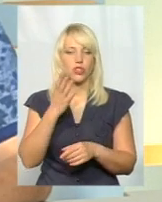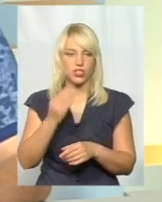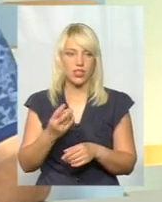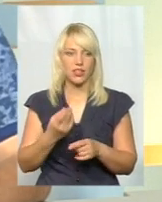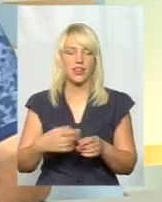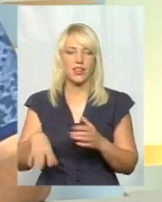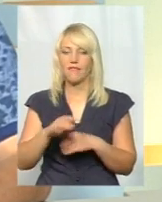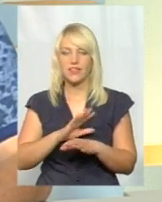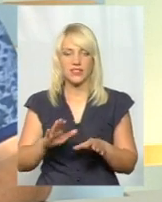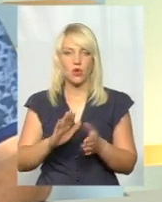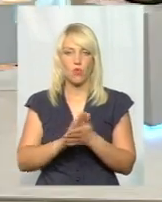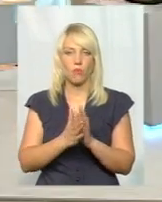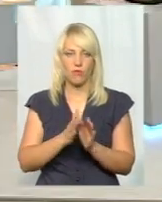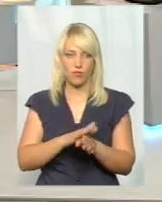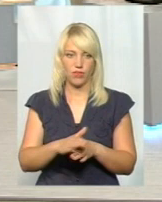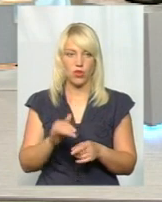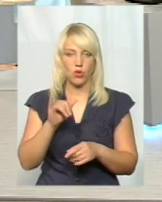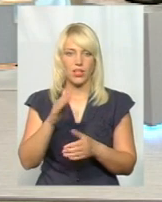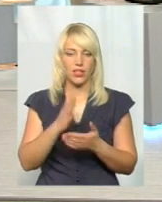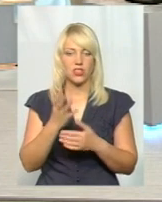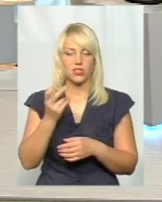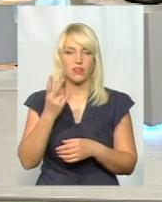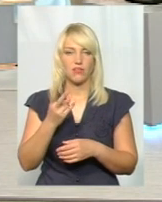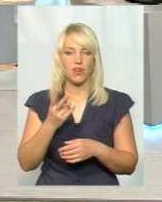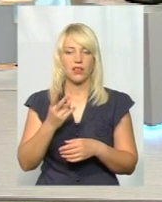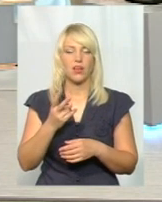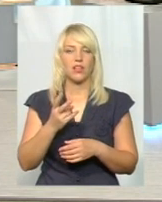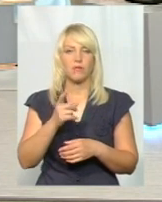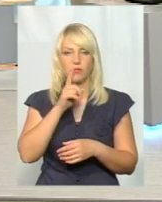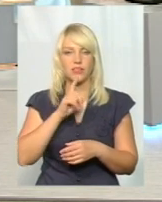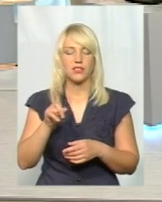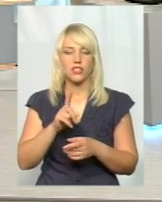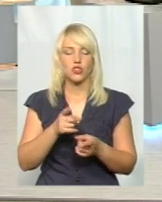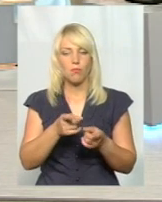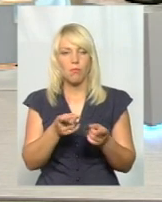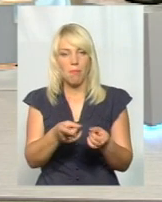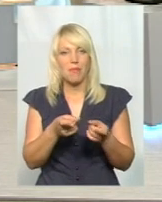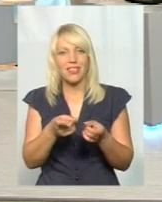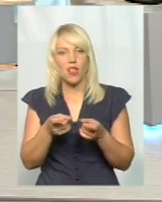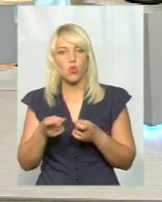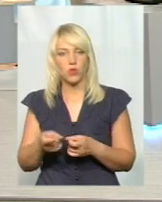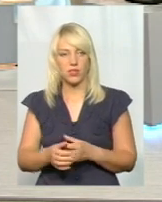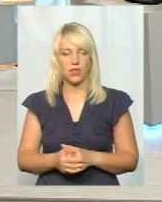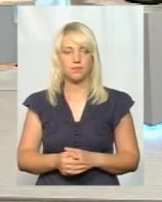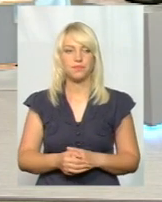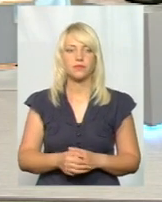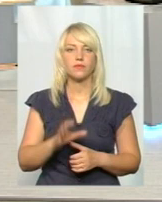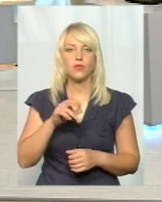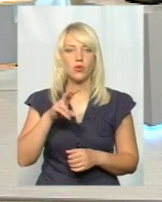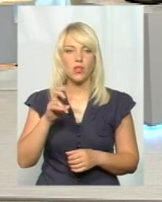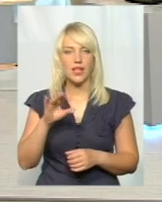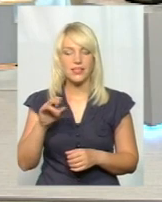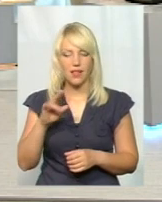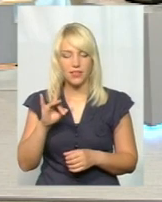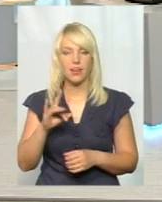умови виконав. В них є ще, ну, мінімум, два місяці для того, щоб підтягнутися. Пане Олександре, чи можете ви якось